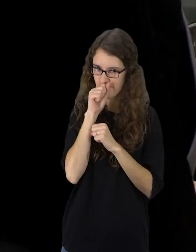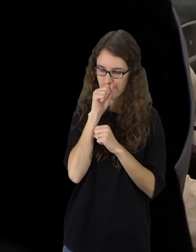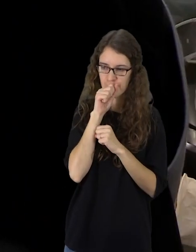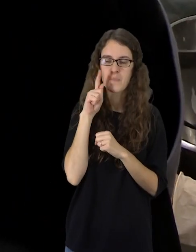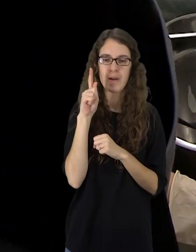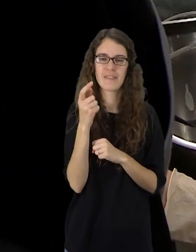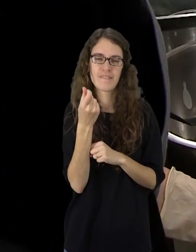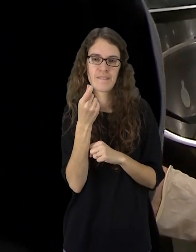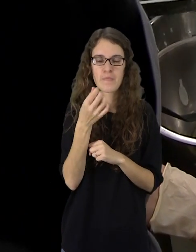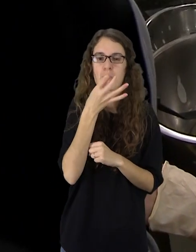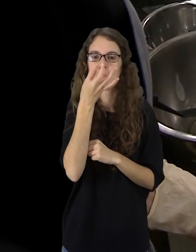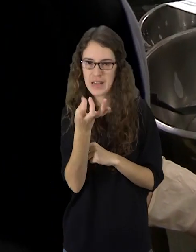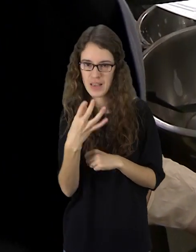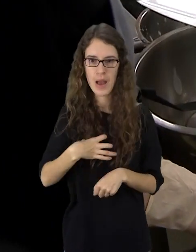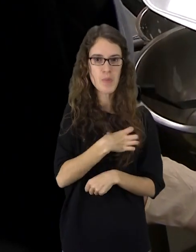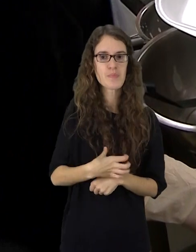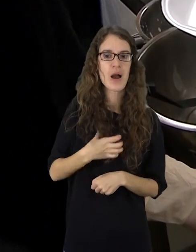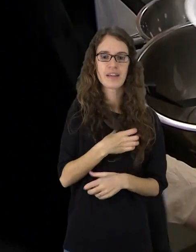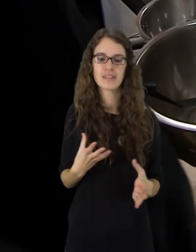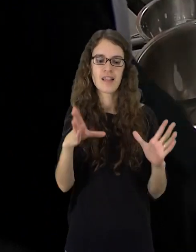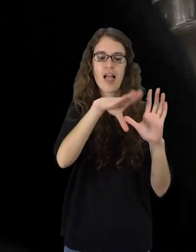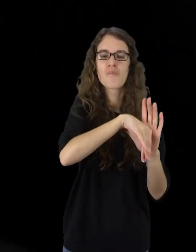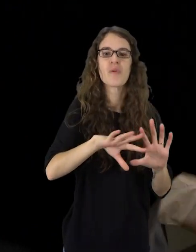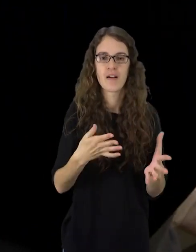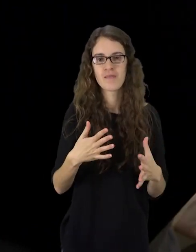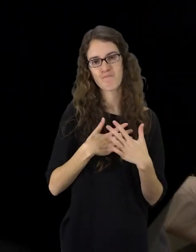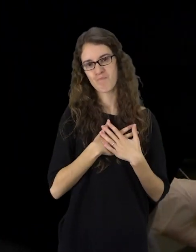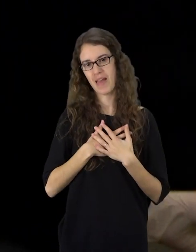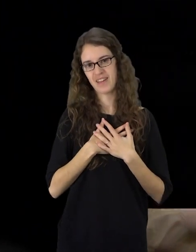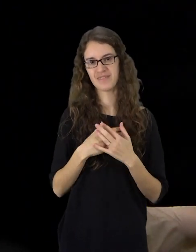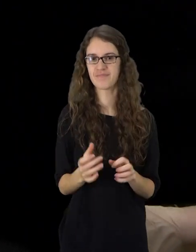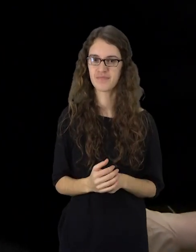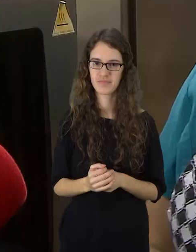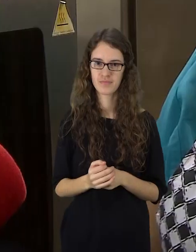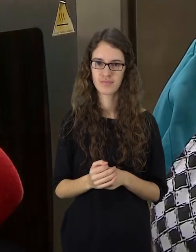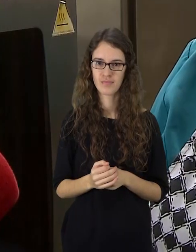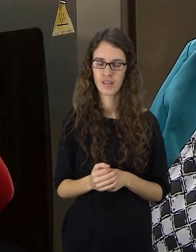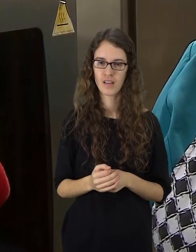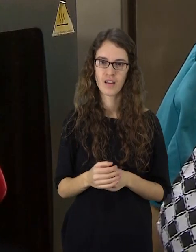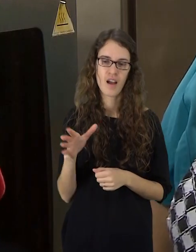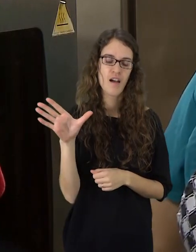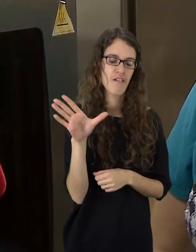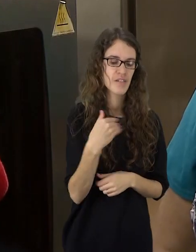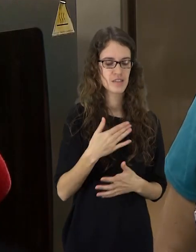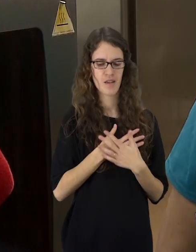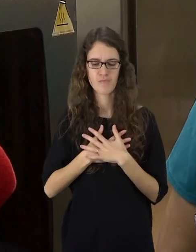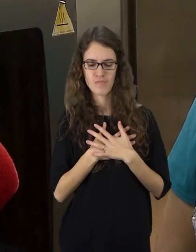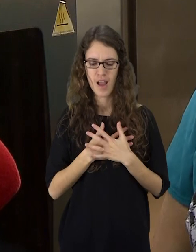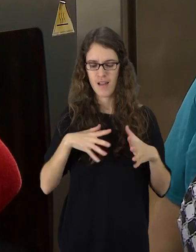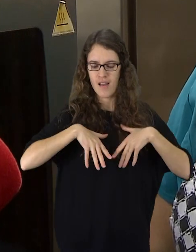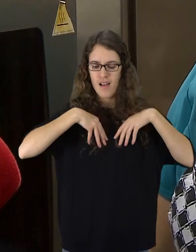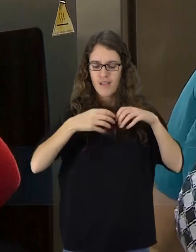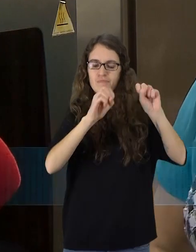prasitarė, kad vienu pagrindiniu ingredientu tapo meilė maistui. O įsidėjom visą meilę, negalime